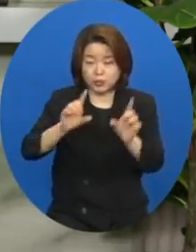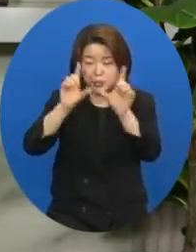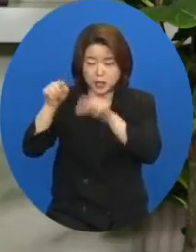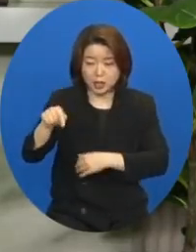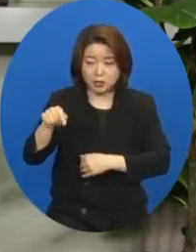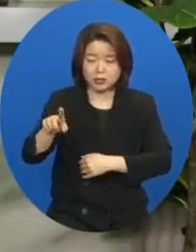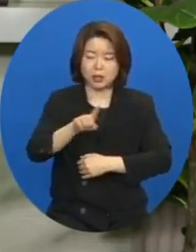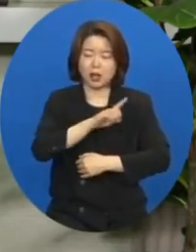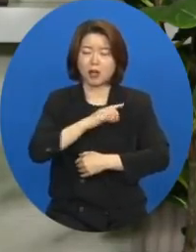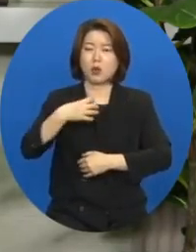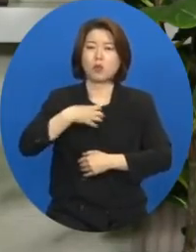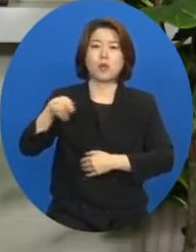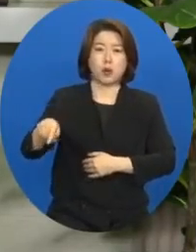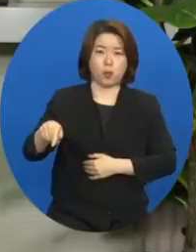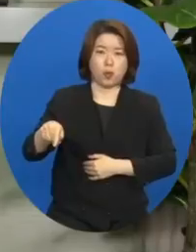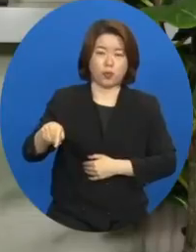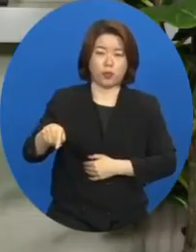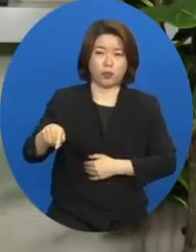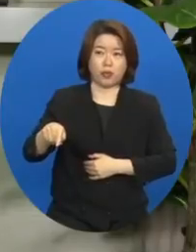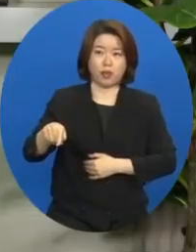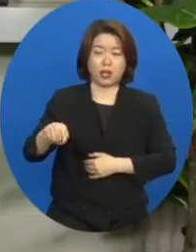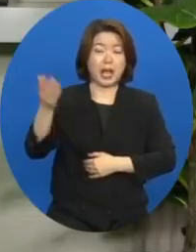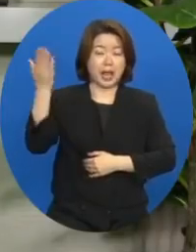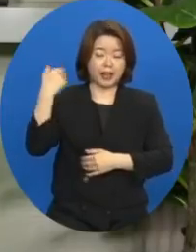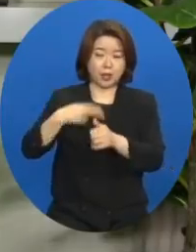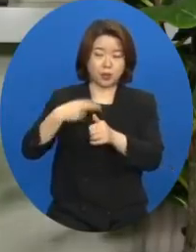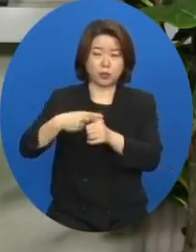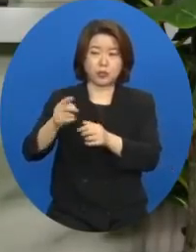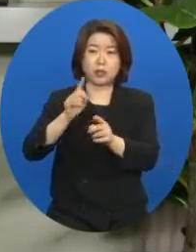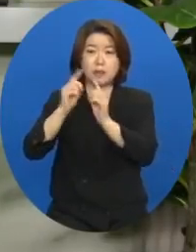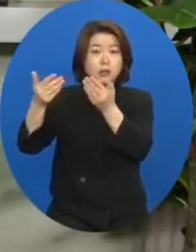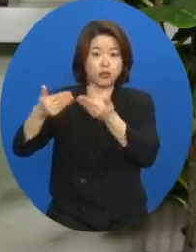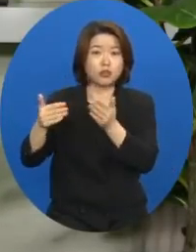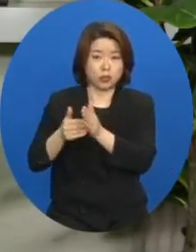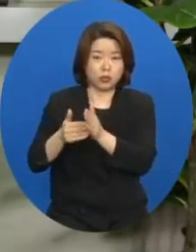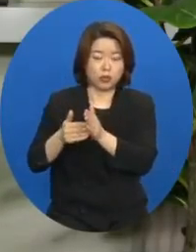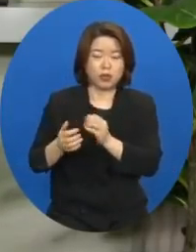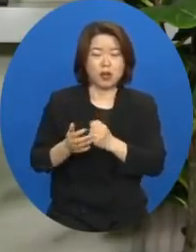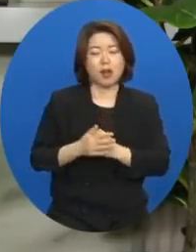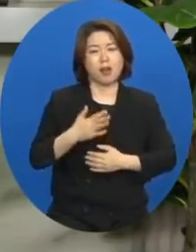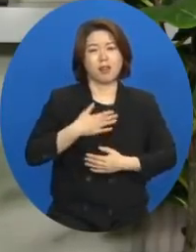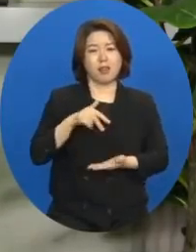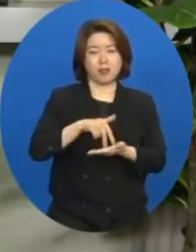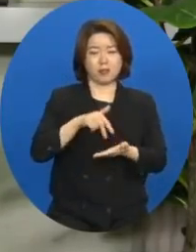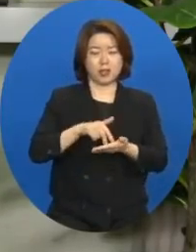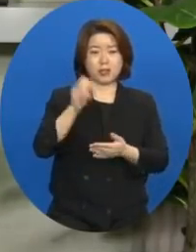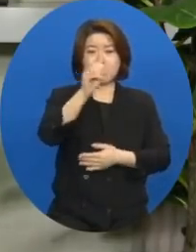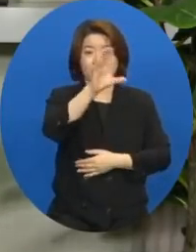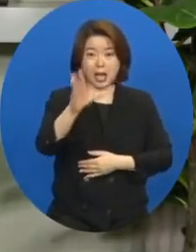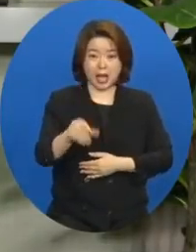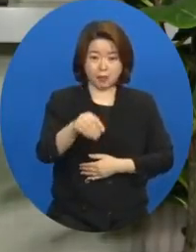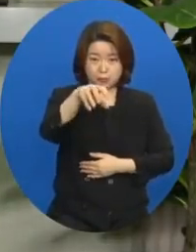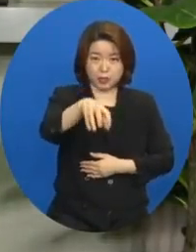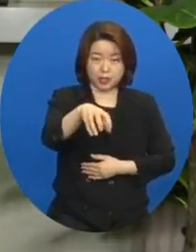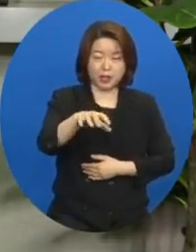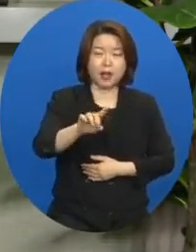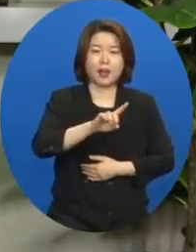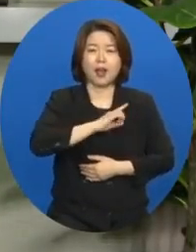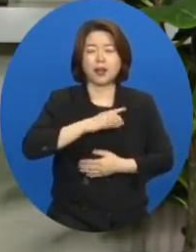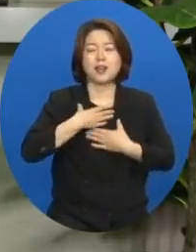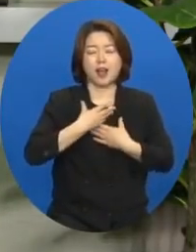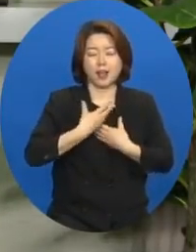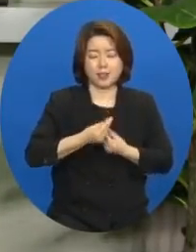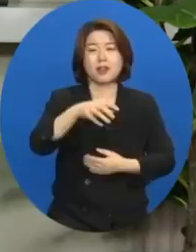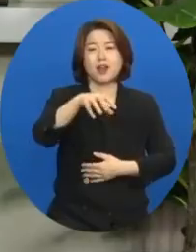가장 위험한 곳이다. 그런 말씀을 하셨는데 저에게 있어서는 아프리카가 가장 안전한 곳입니다.